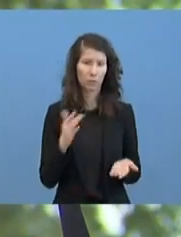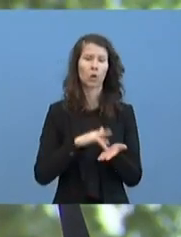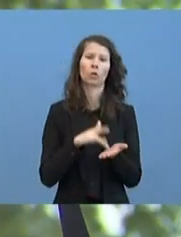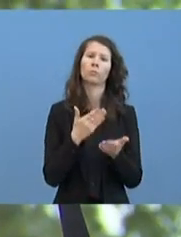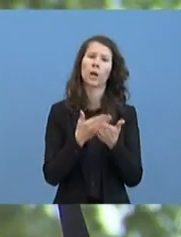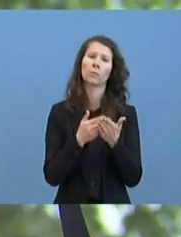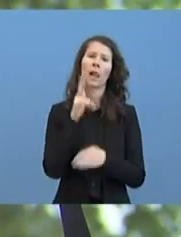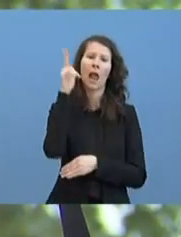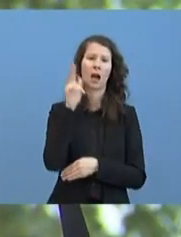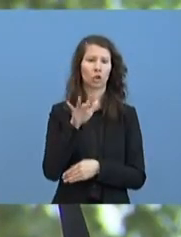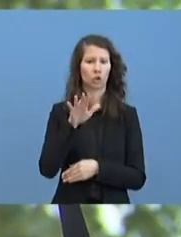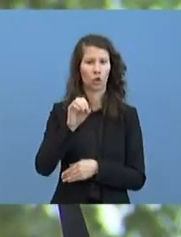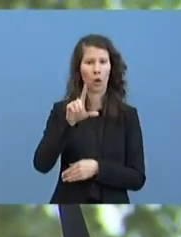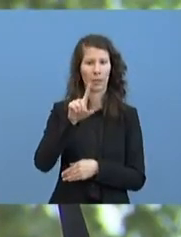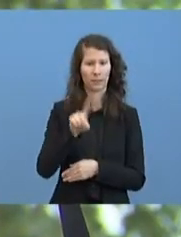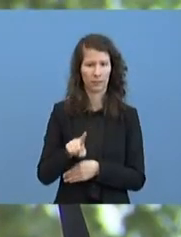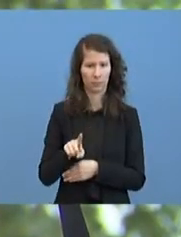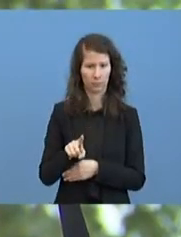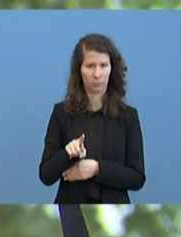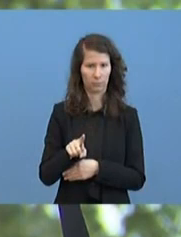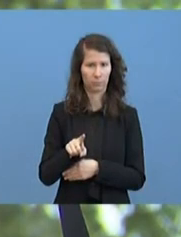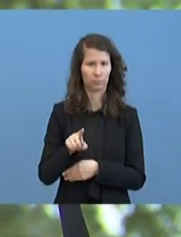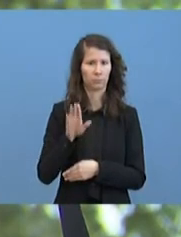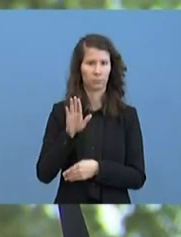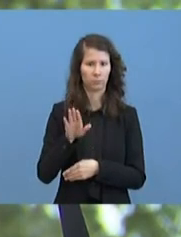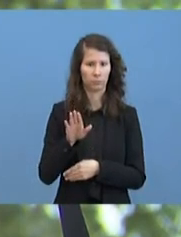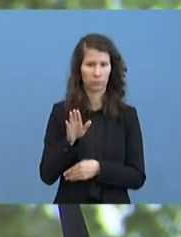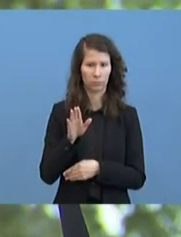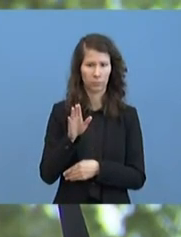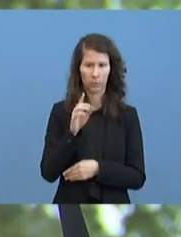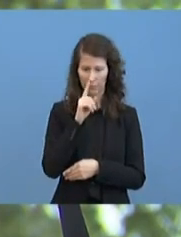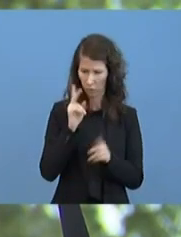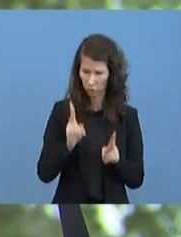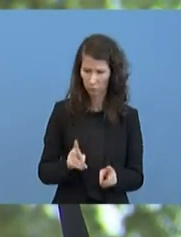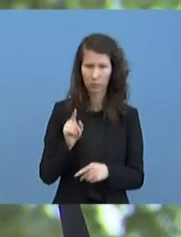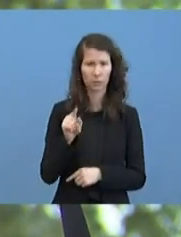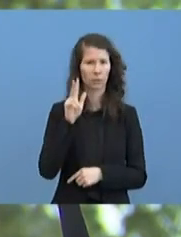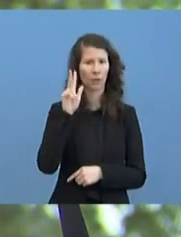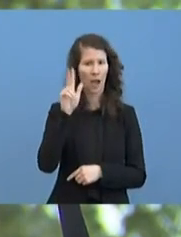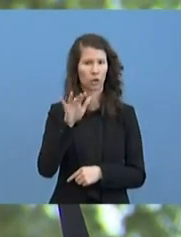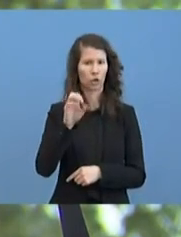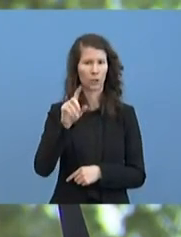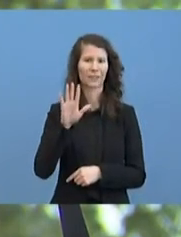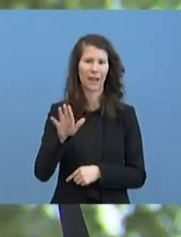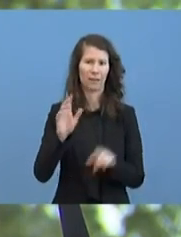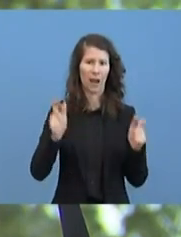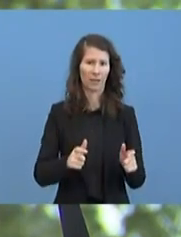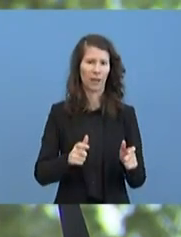die Zeit, wenn ich mich richtig zähle, in der Herr Scholz in Quarantäne war, doch kürzer war als zwei Wochen.